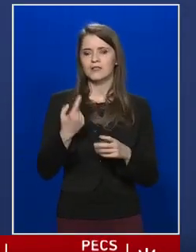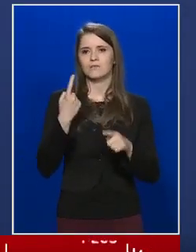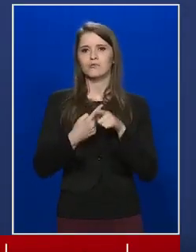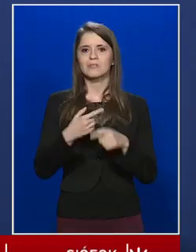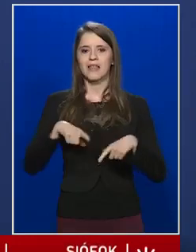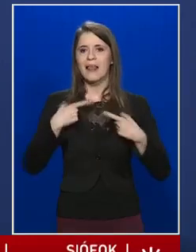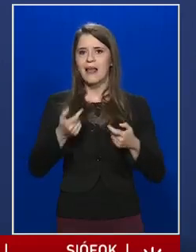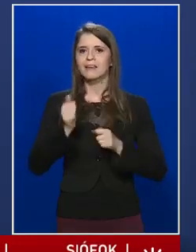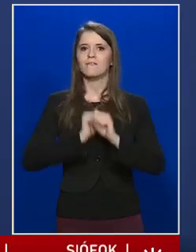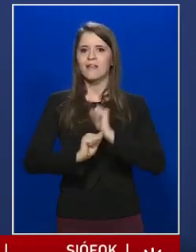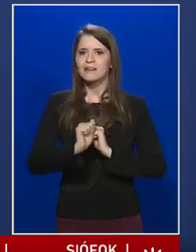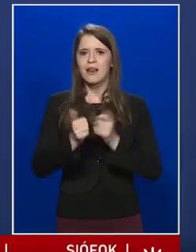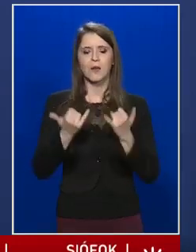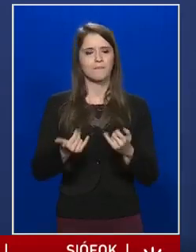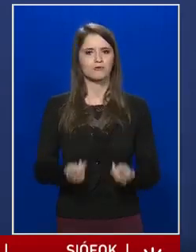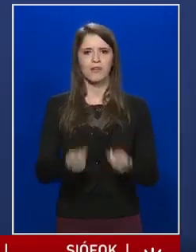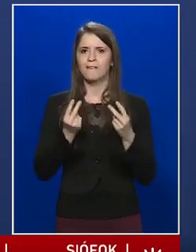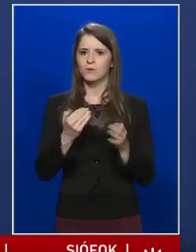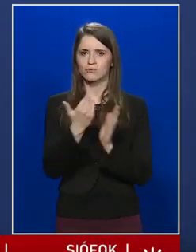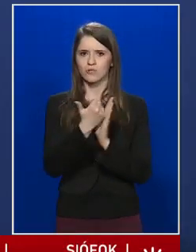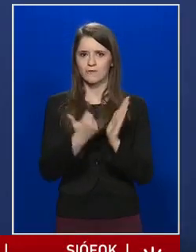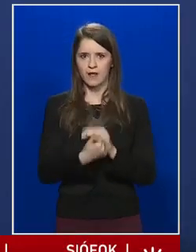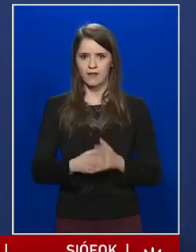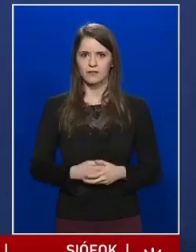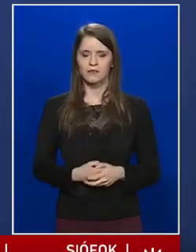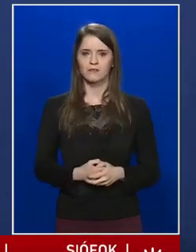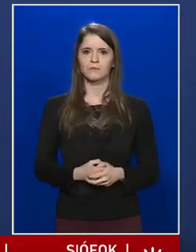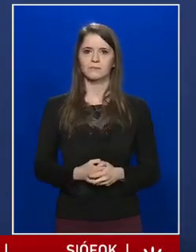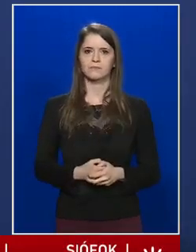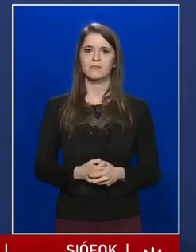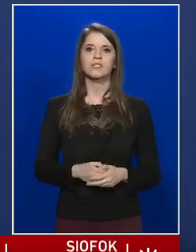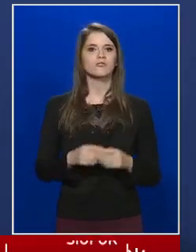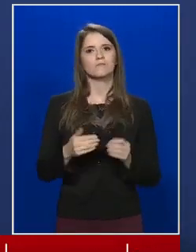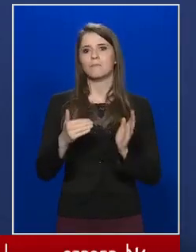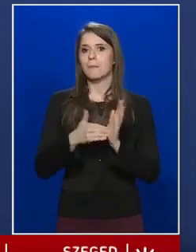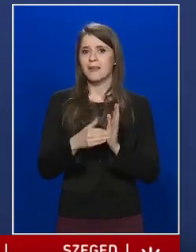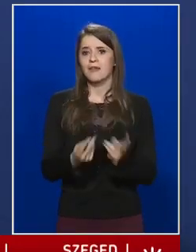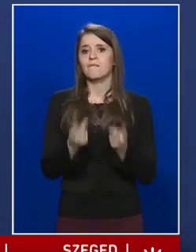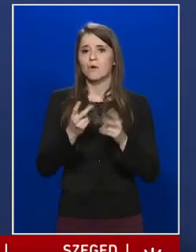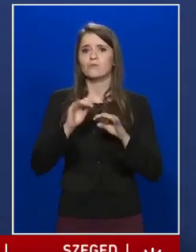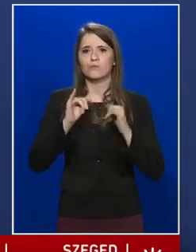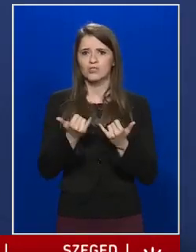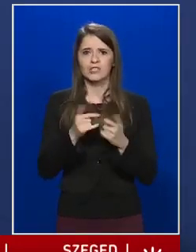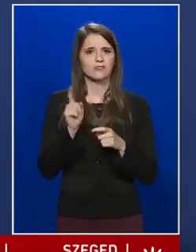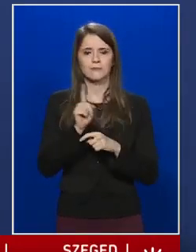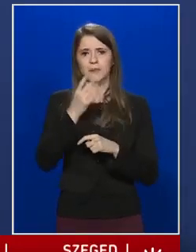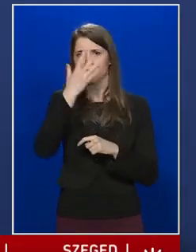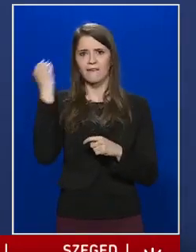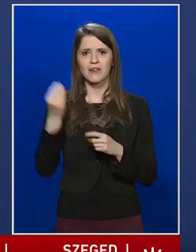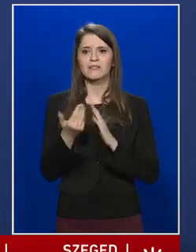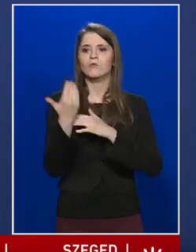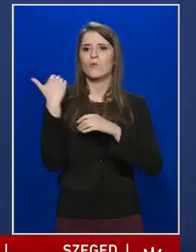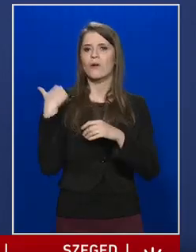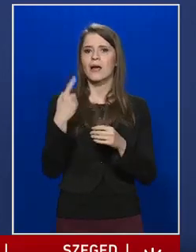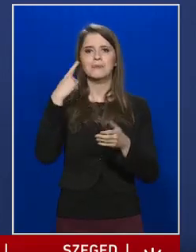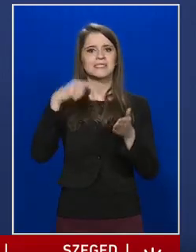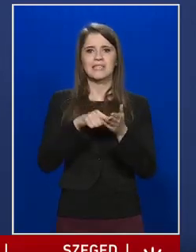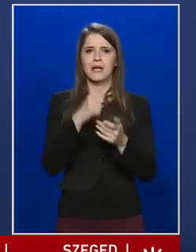legfontosabb feladatunk most, de nem tévezthetjük szemelől a korábbi céljainkat sem.